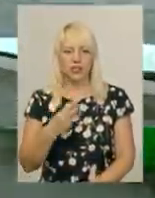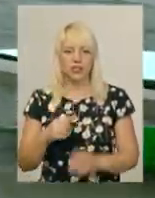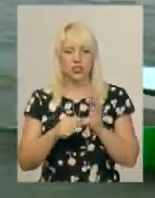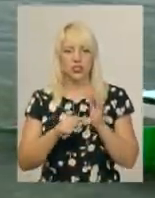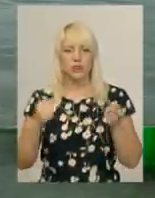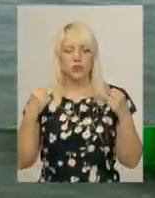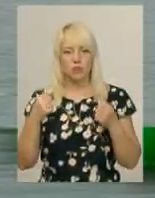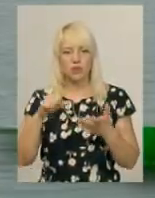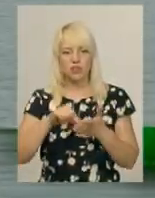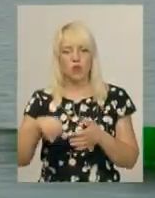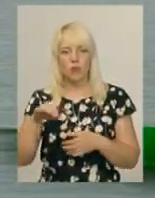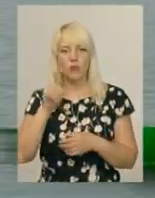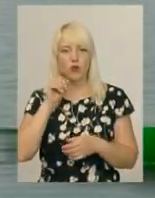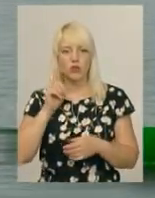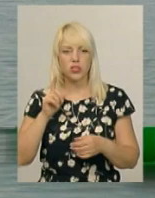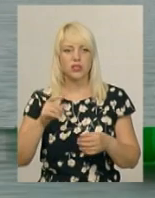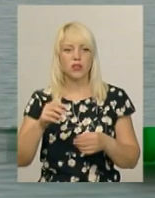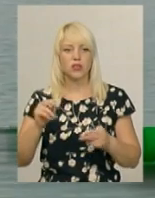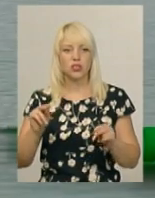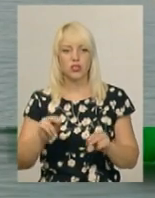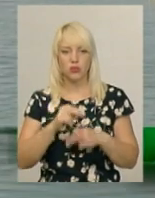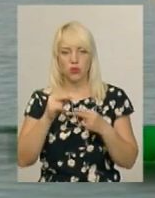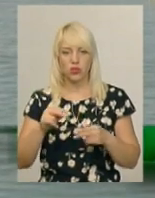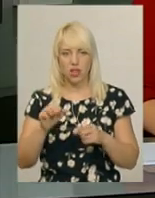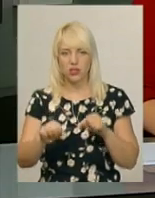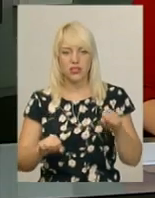представлять область на юнацькому чемпіонаті України з веслування.